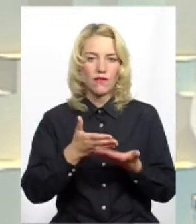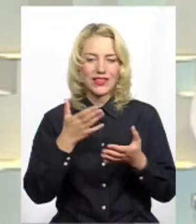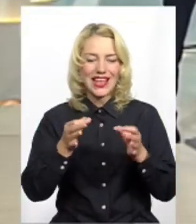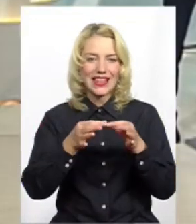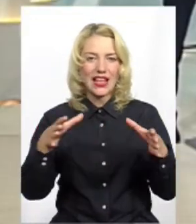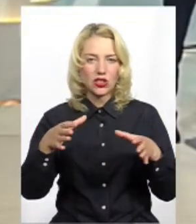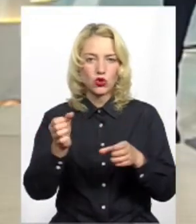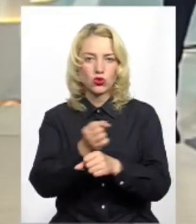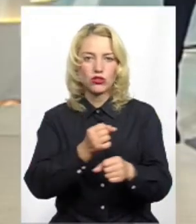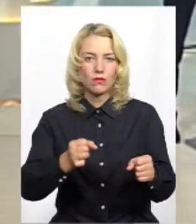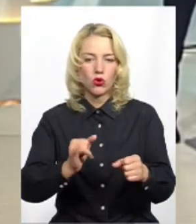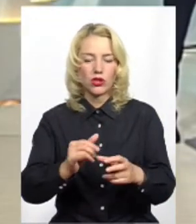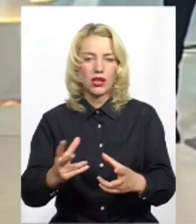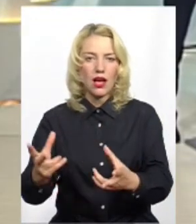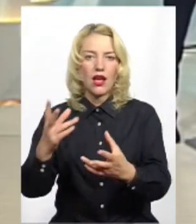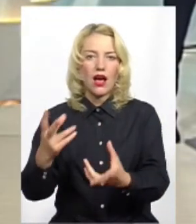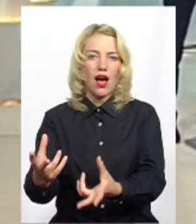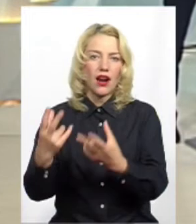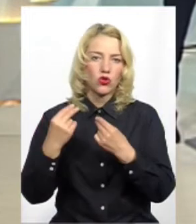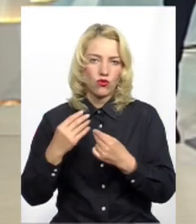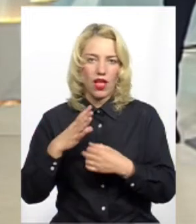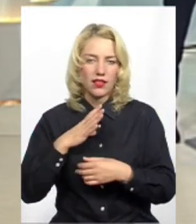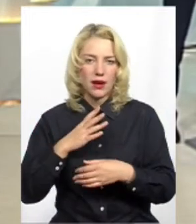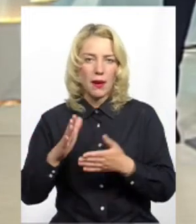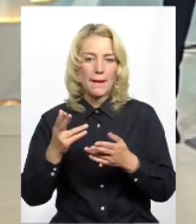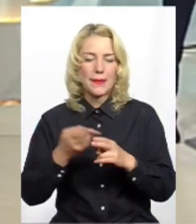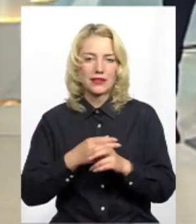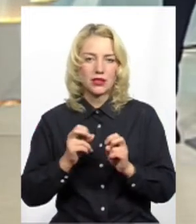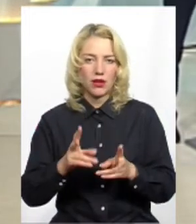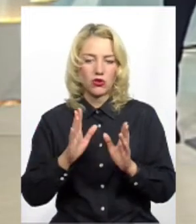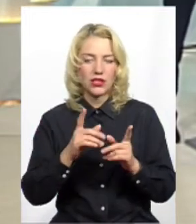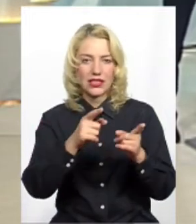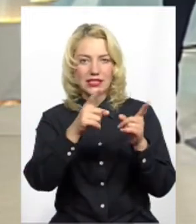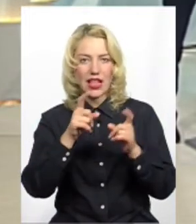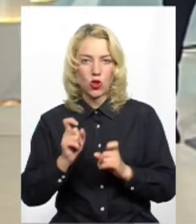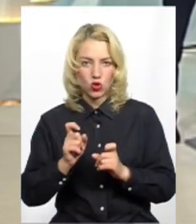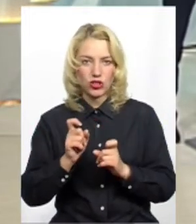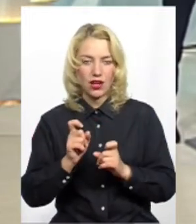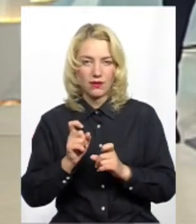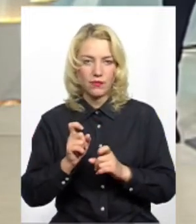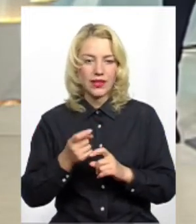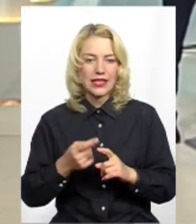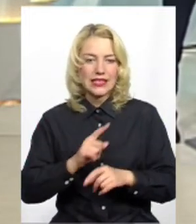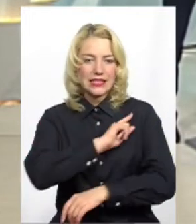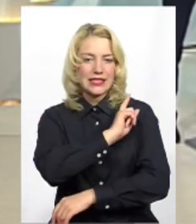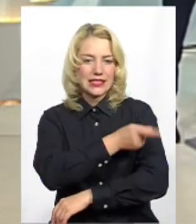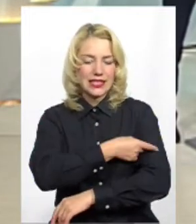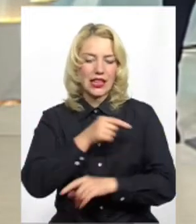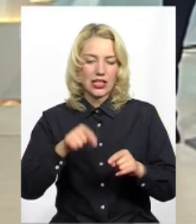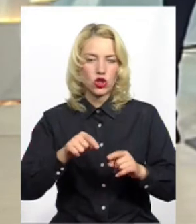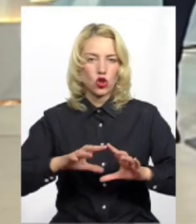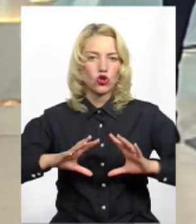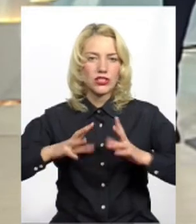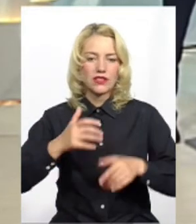зброї, гарантували нашу безпеку. Тому тільки через залучення сильних світ у цього,